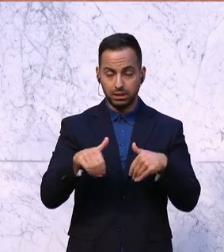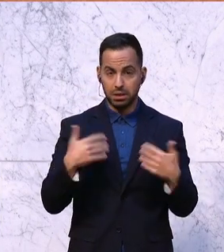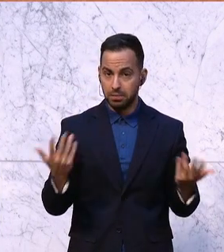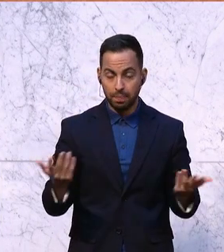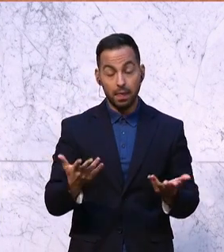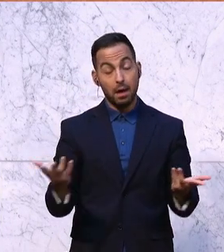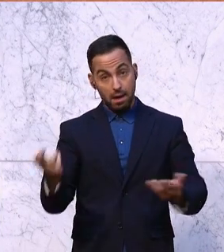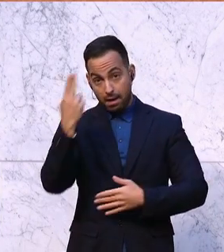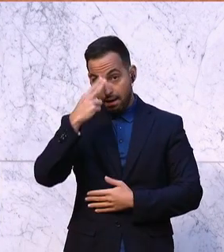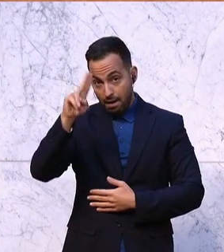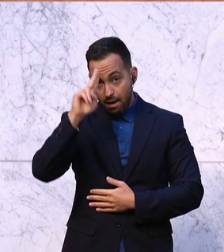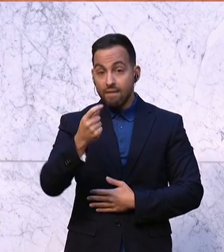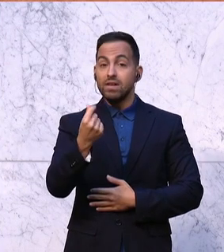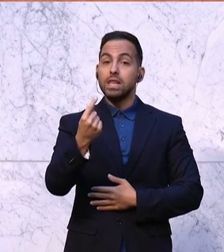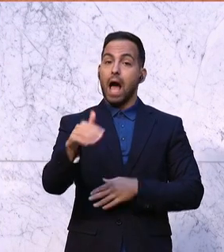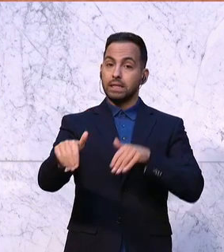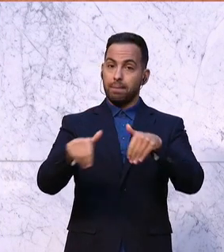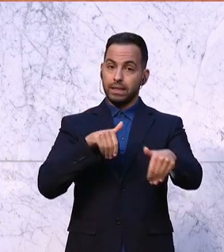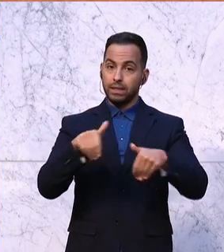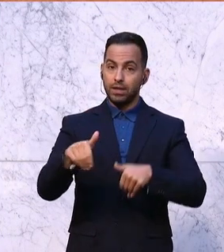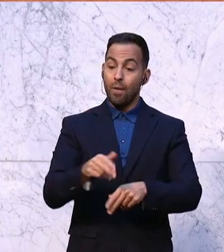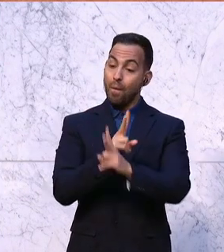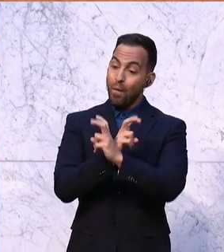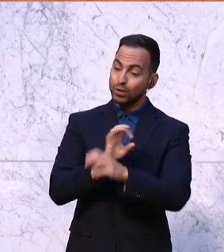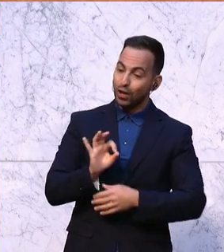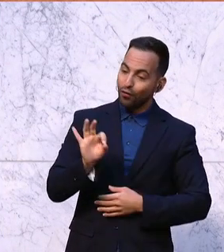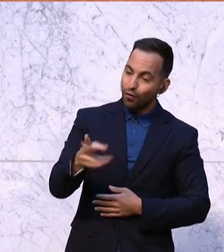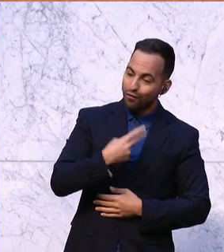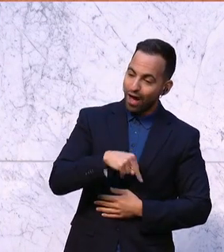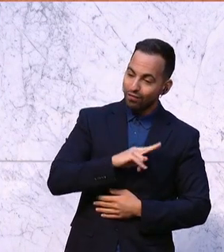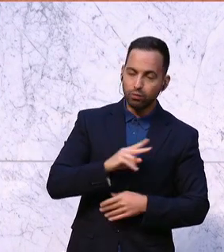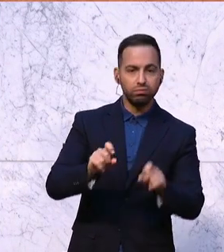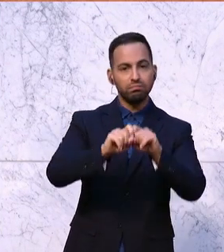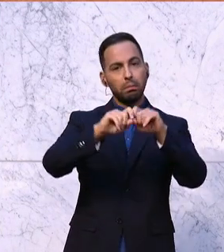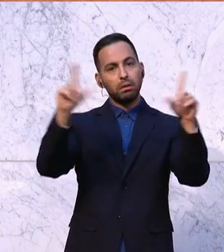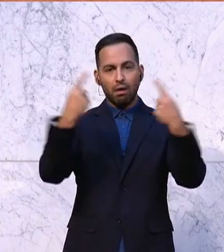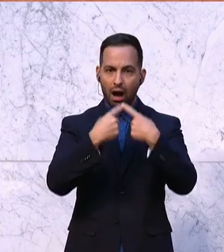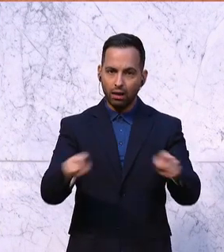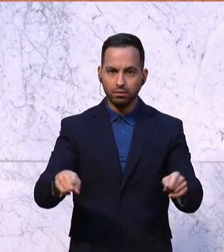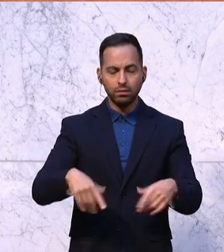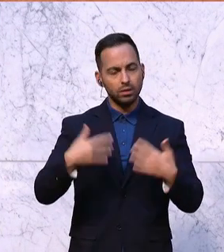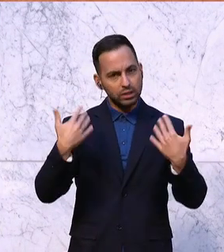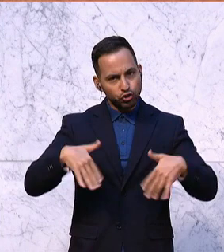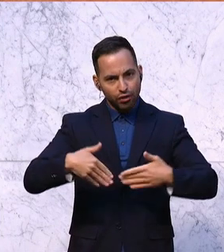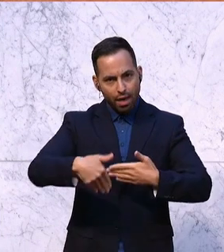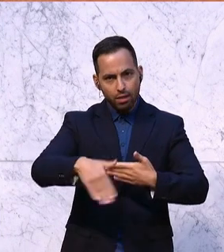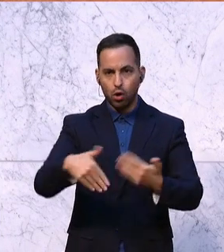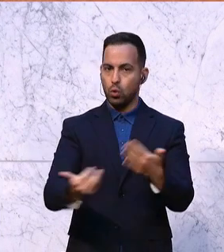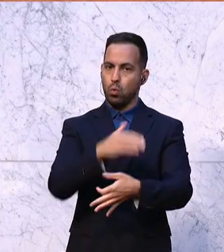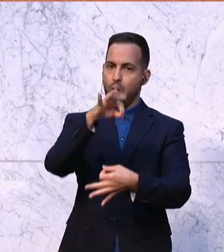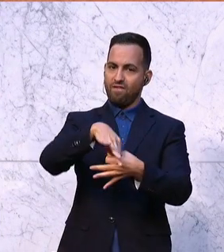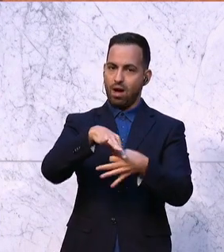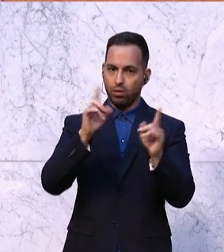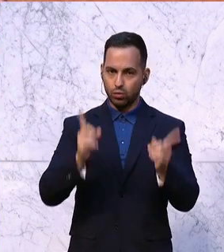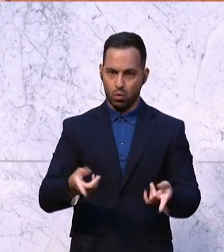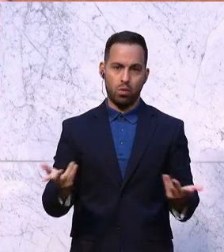Herr Finanzminister, Verantwortung für Österreich sieht anders aus. Je schneller wir Neuwahlen haben, desto besser ist es für